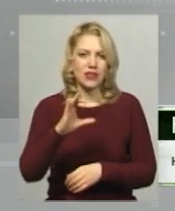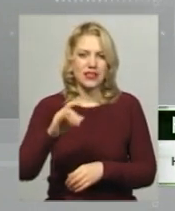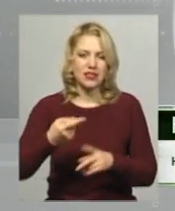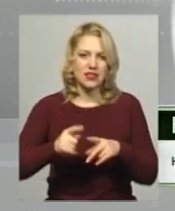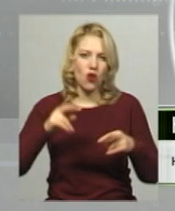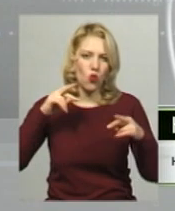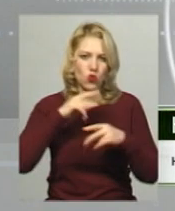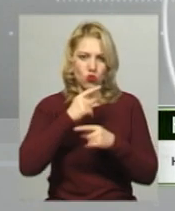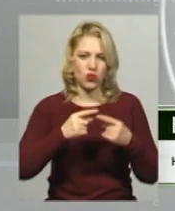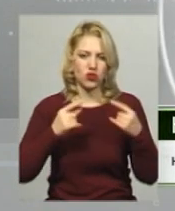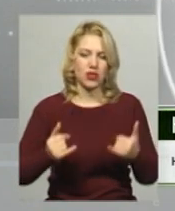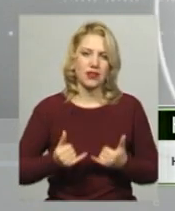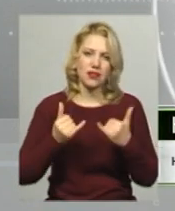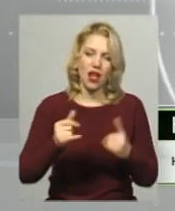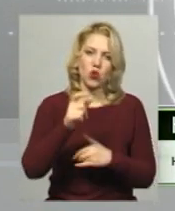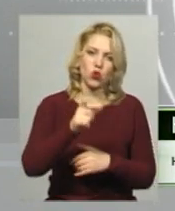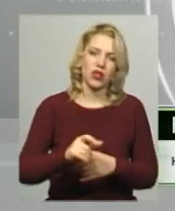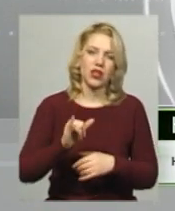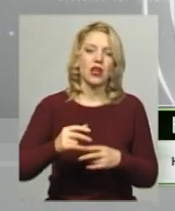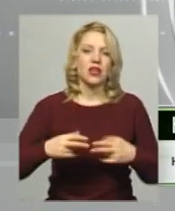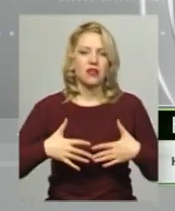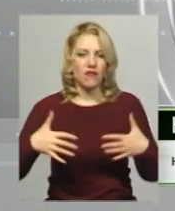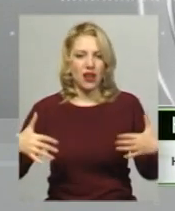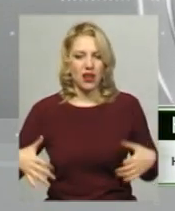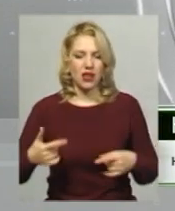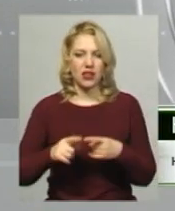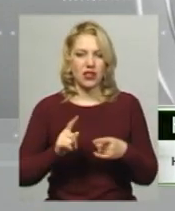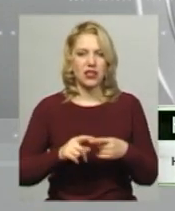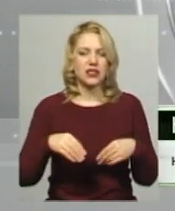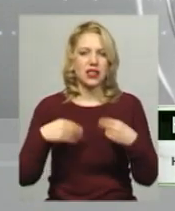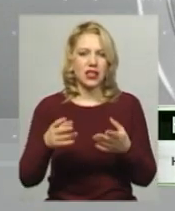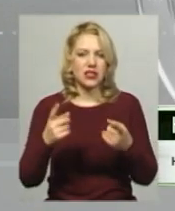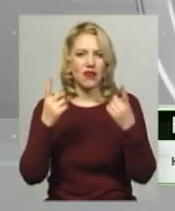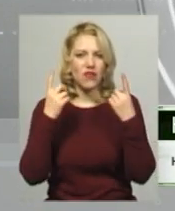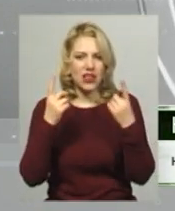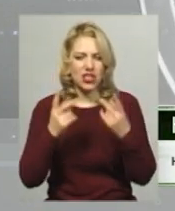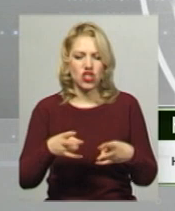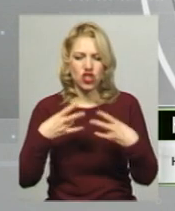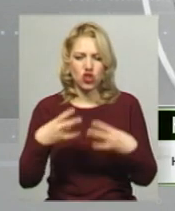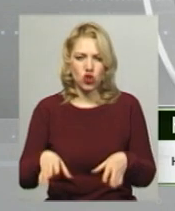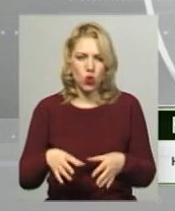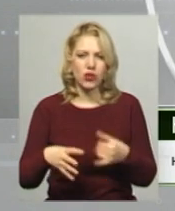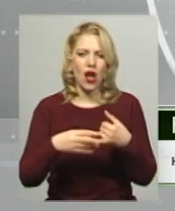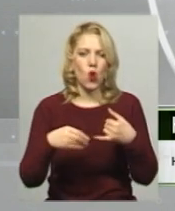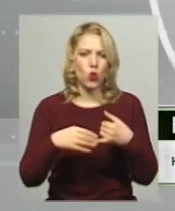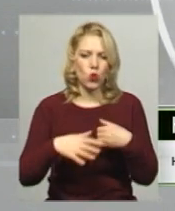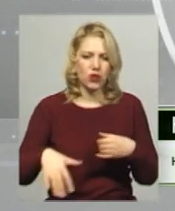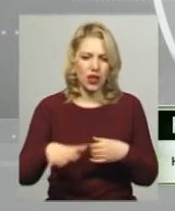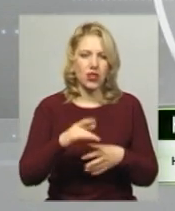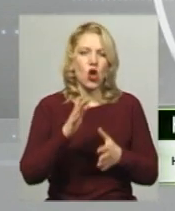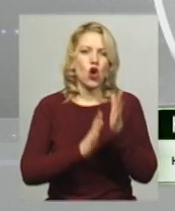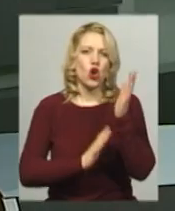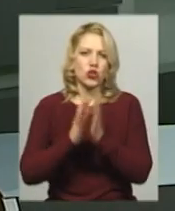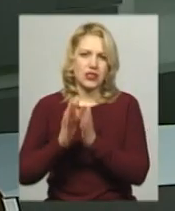речовин для людей та тварин. Пожезами в екосистемах завдається величезна шкода ґрунтам, рослинному та тваринному світу.